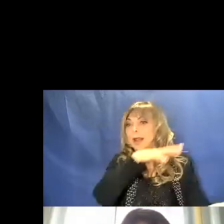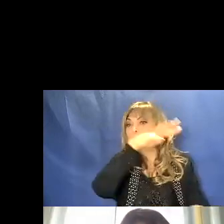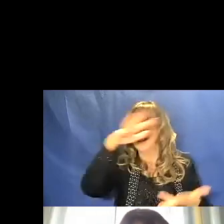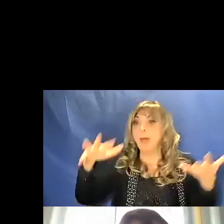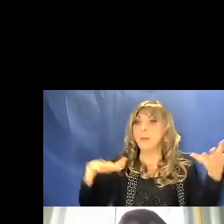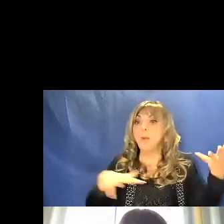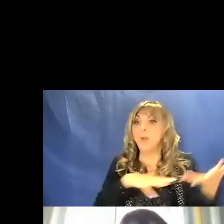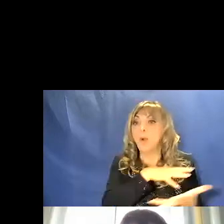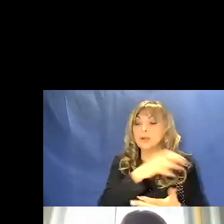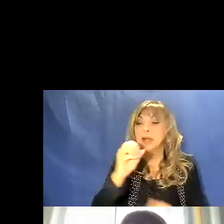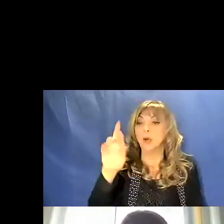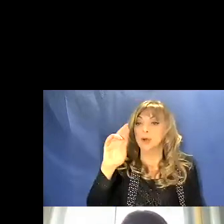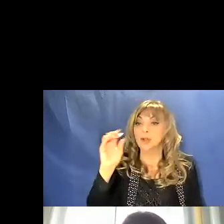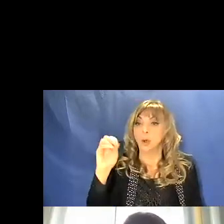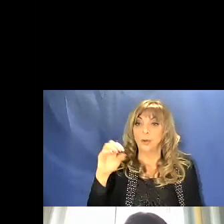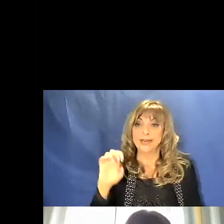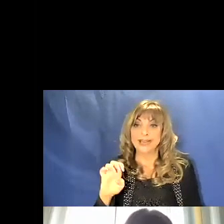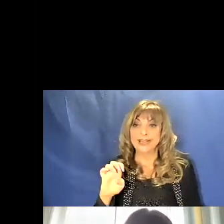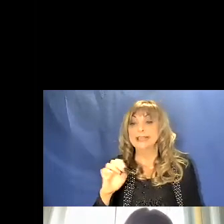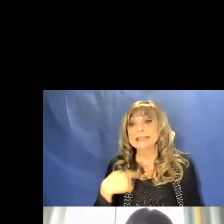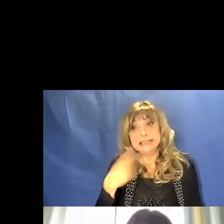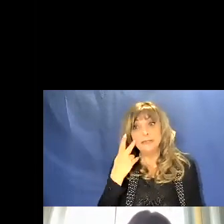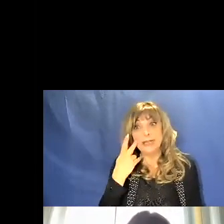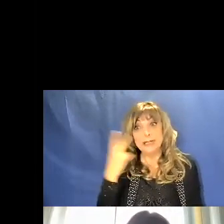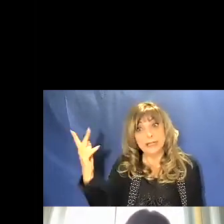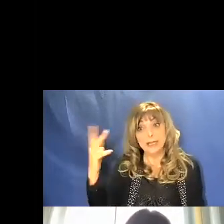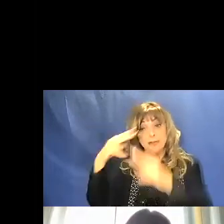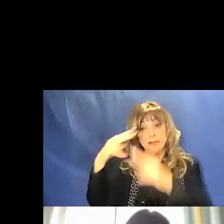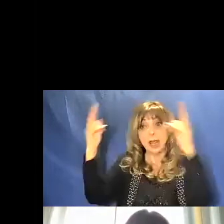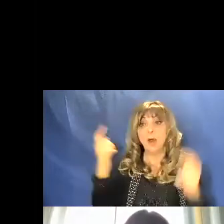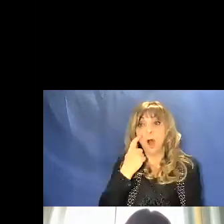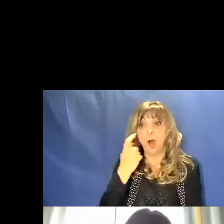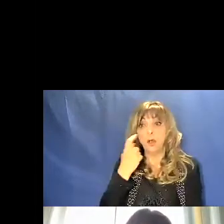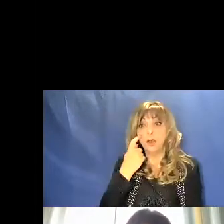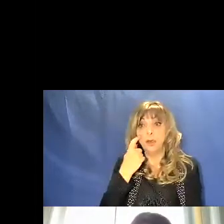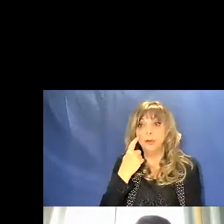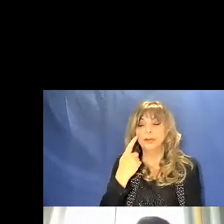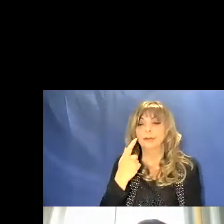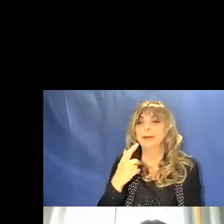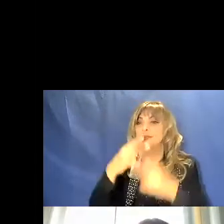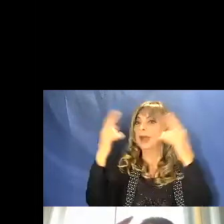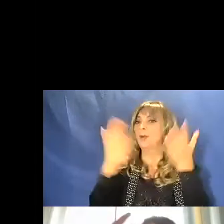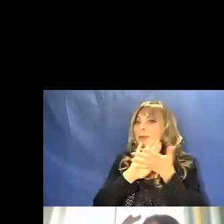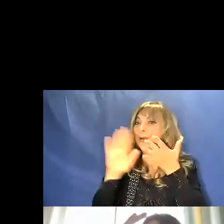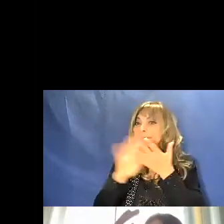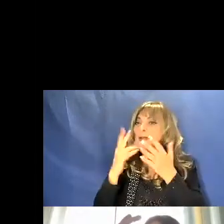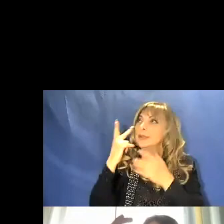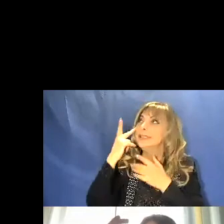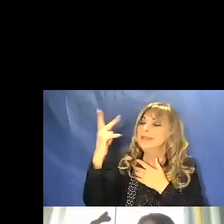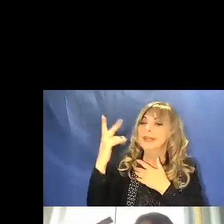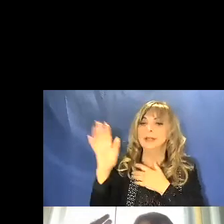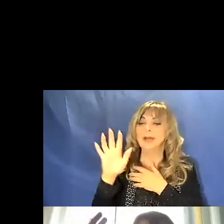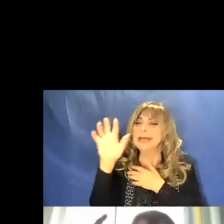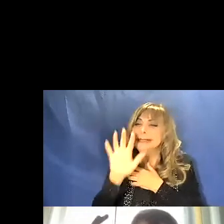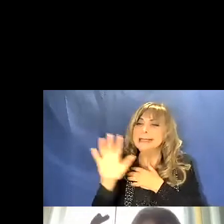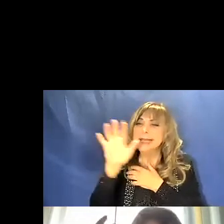Orione. È visibile anche a occhio nudo, nei cieli meno inquinati, e ci appare un po' come